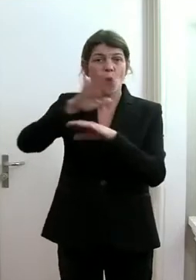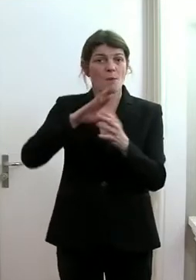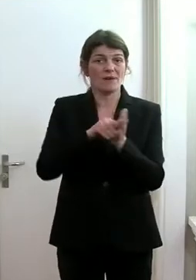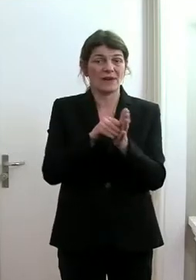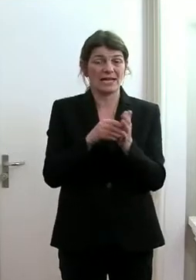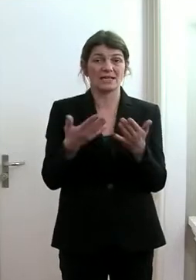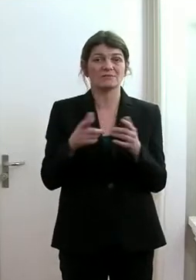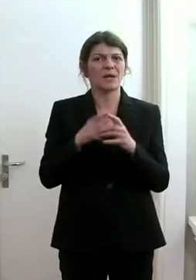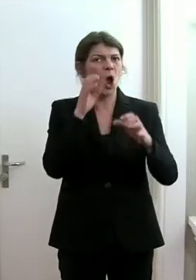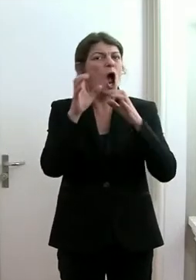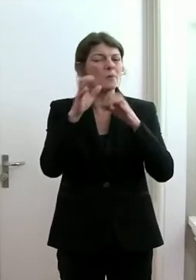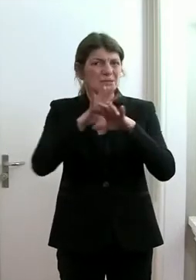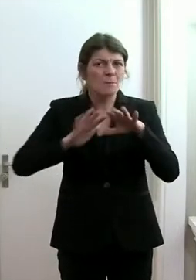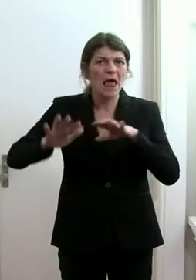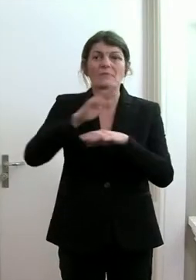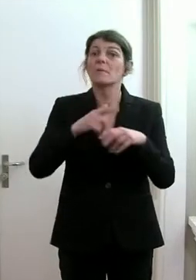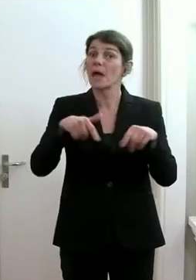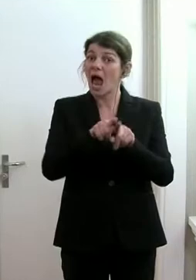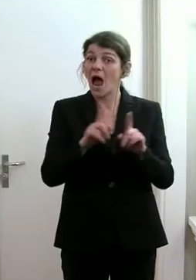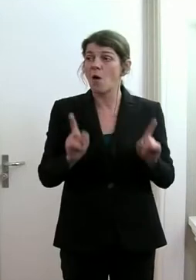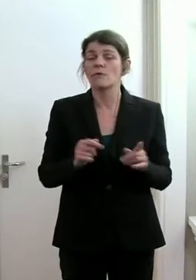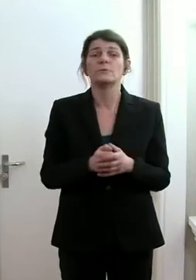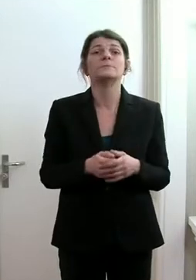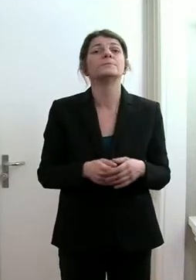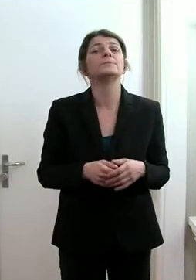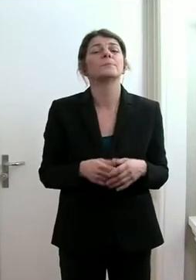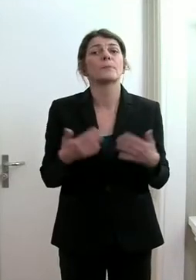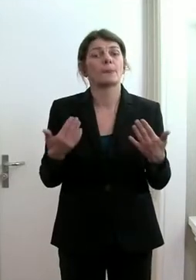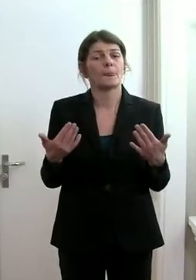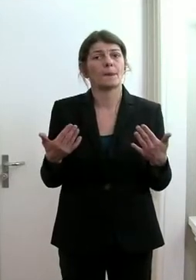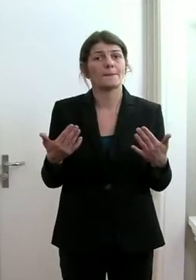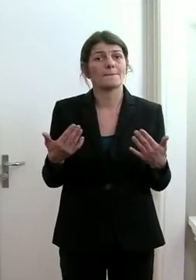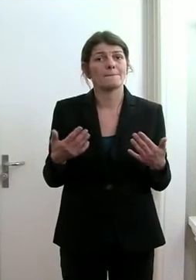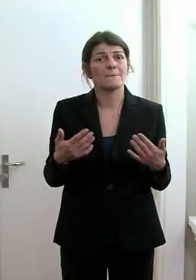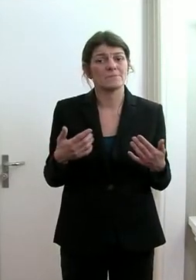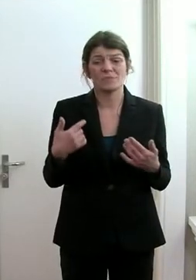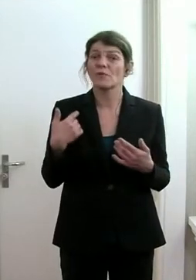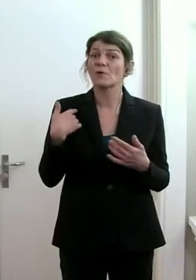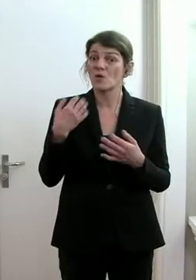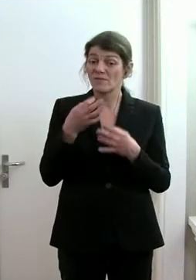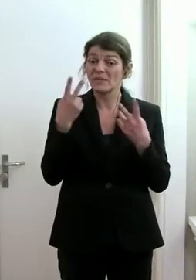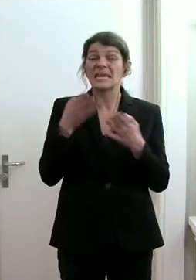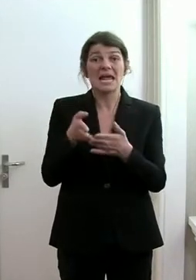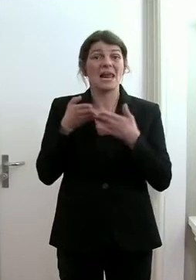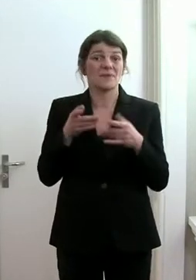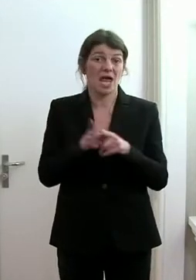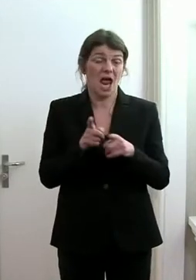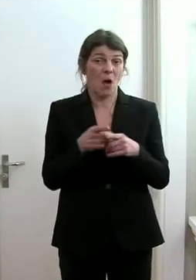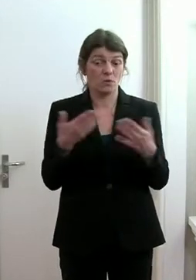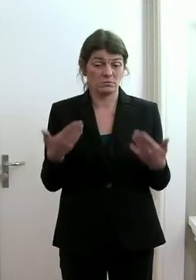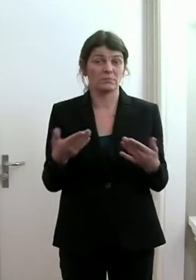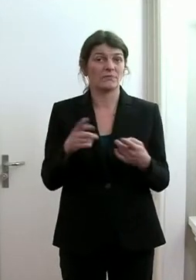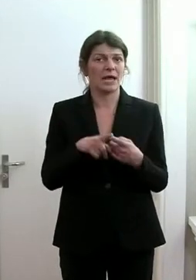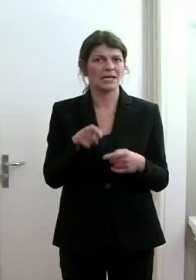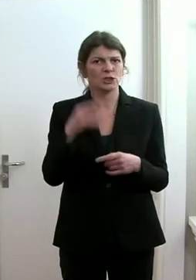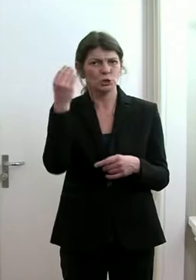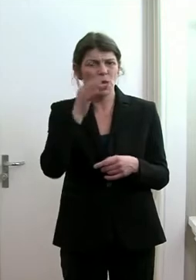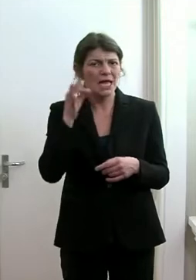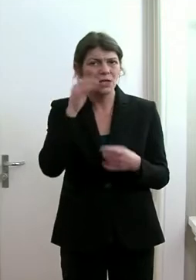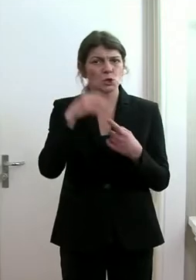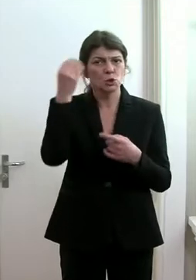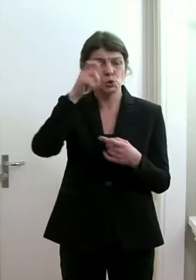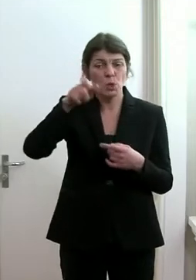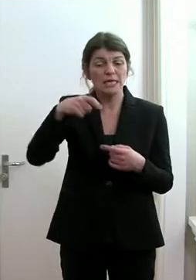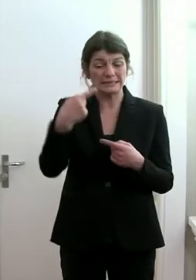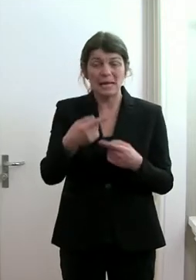Kommunikationsplattformen. Aber was uns auch sehr unterstützt, ist sicherlich auch jetzt bei diesen Schülerinnen und Schülern,